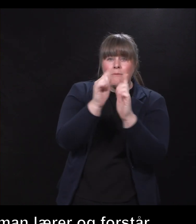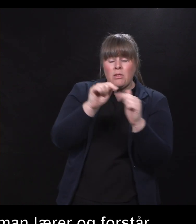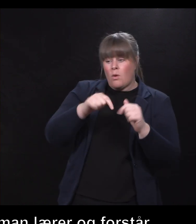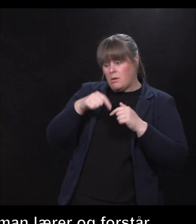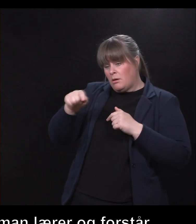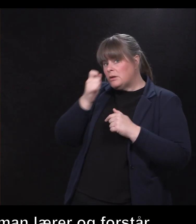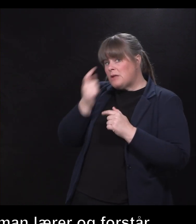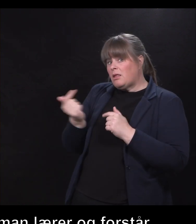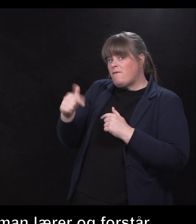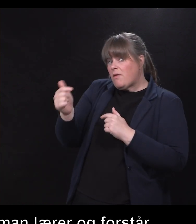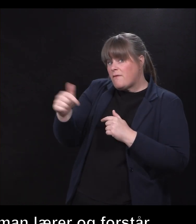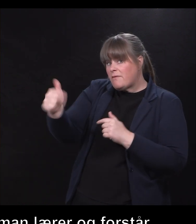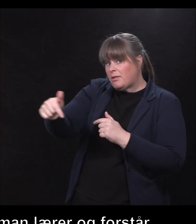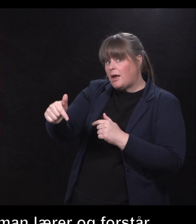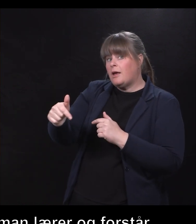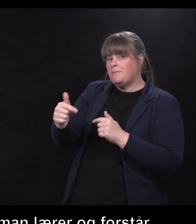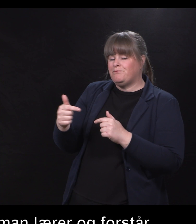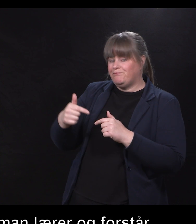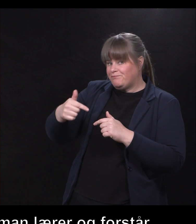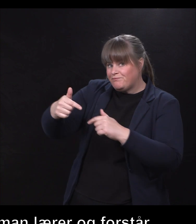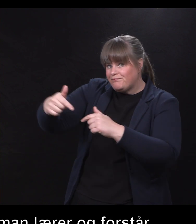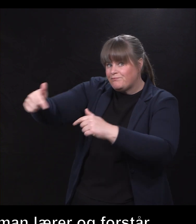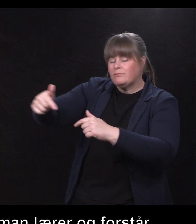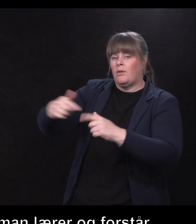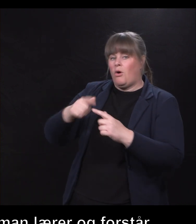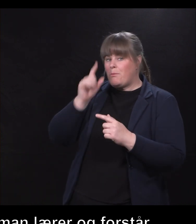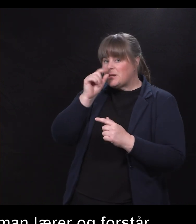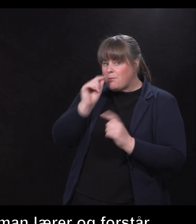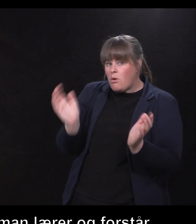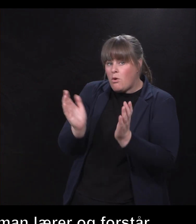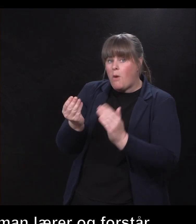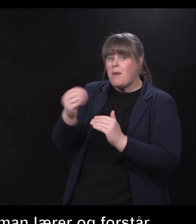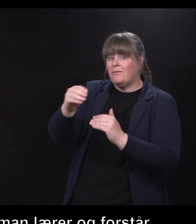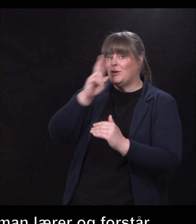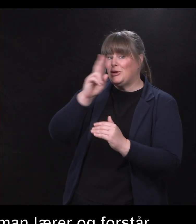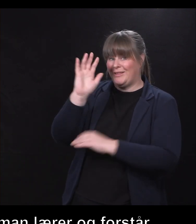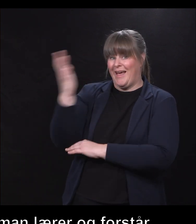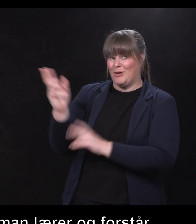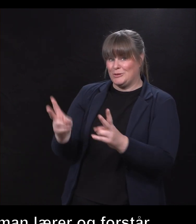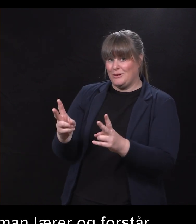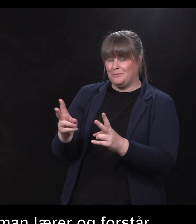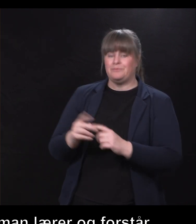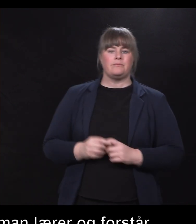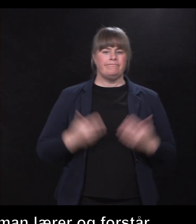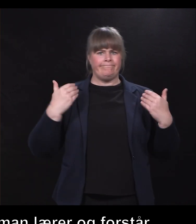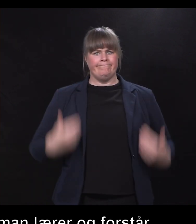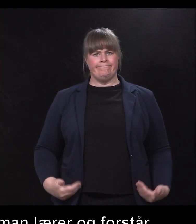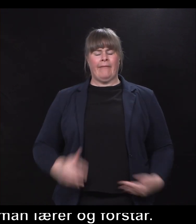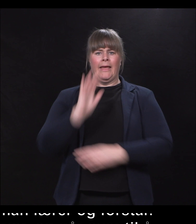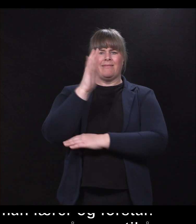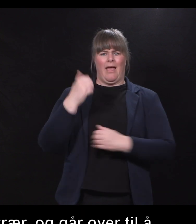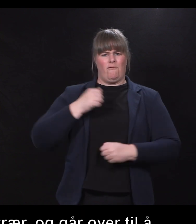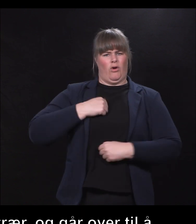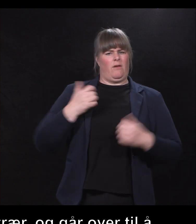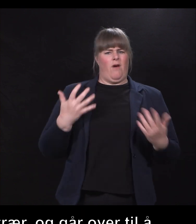vanne trærne vi har plantet allerede, og ta vare på de og plante nye trær. Men trevåkter, hva er egentlig en trevåkter?